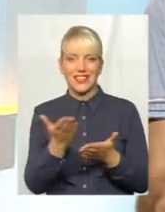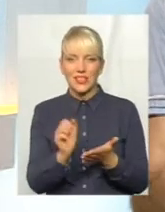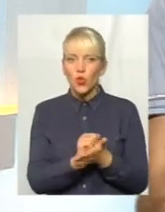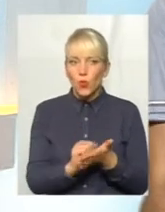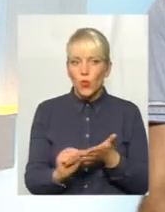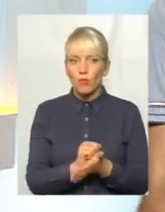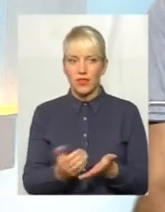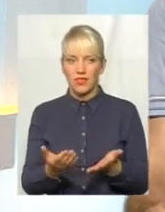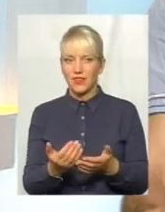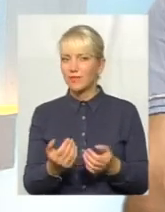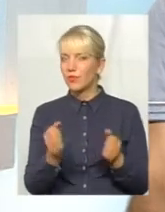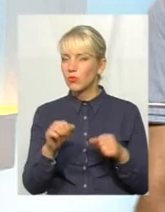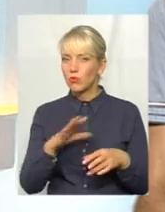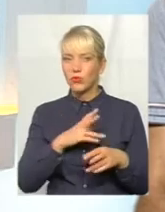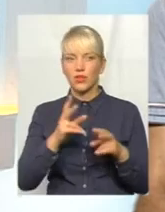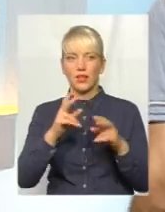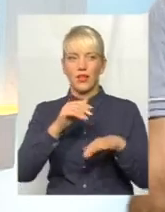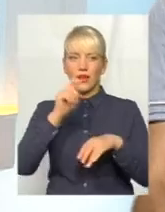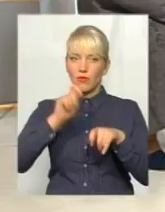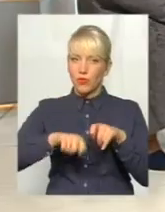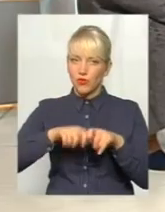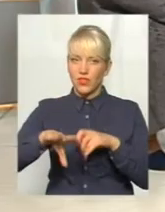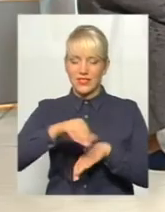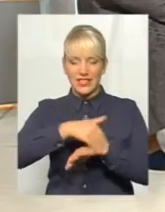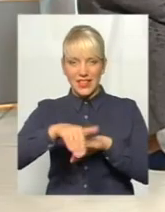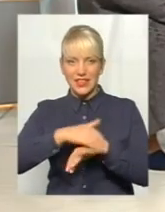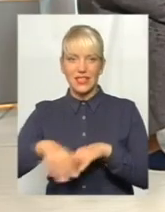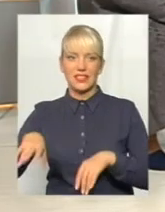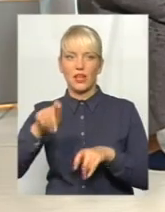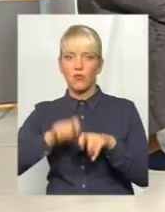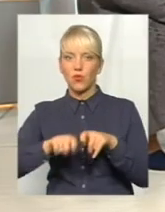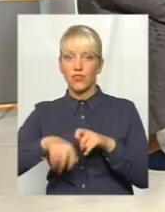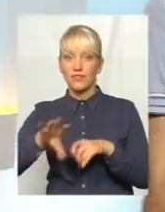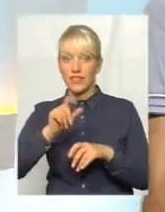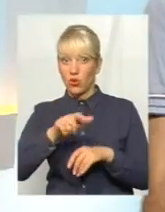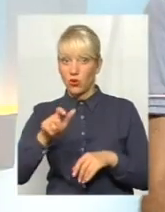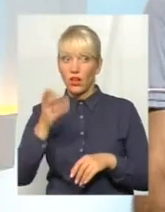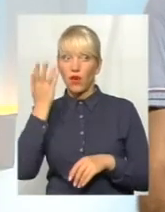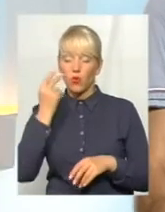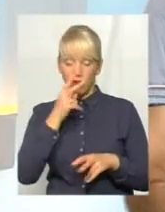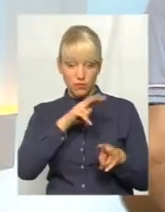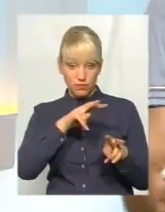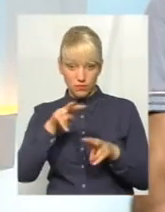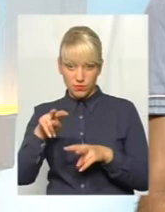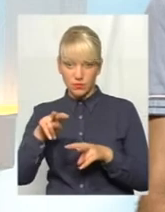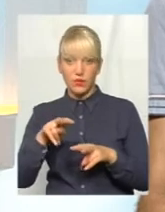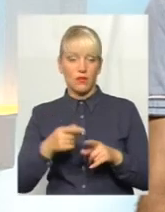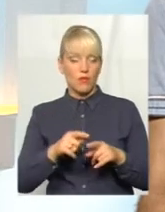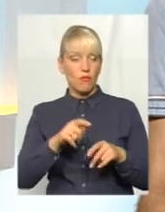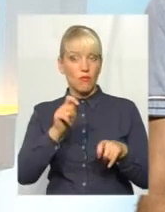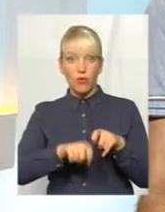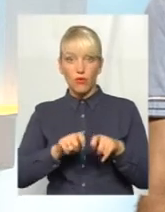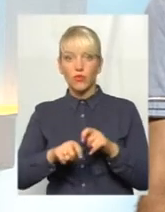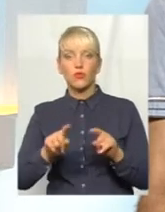мав якісь, напевно, перевірив ці адреси, перевірив цих людей. І коли він це перевірив, він чомусь звільняється